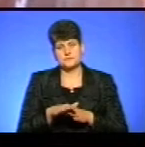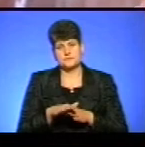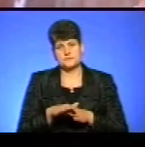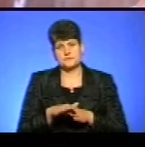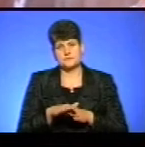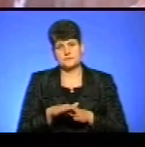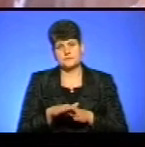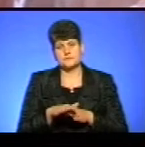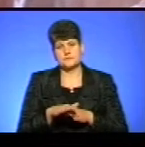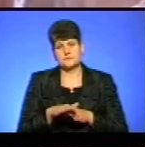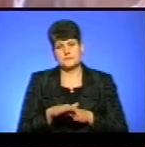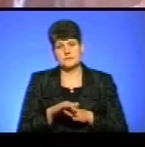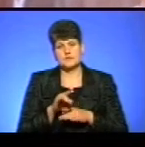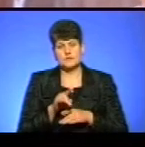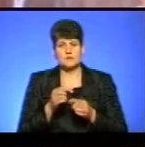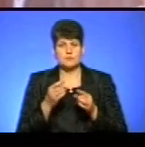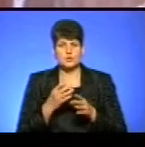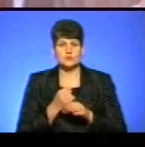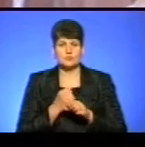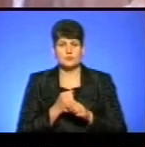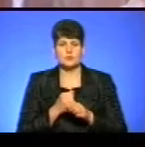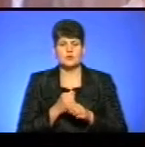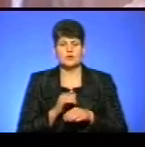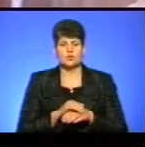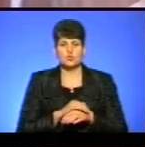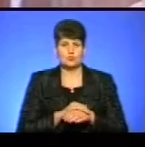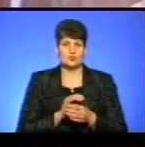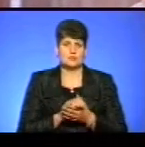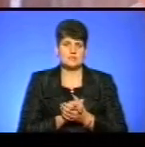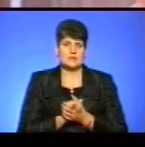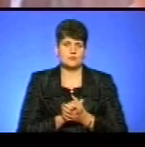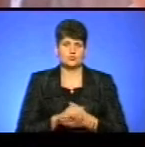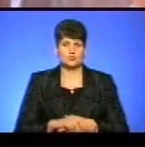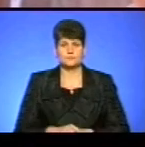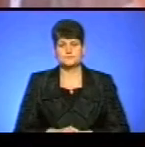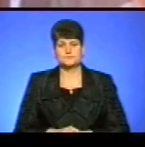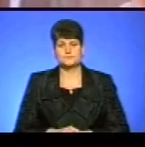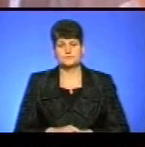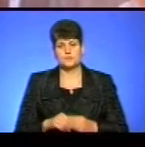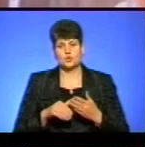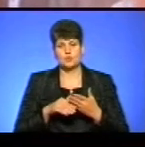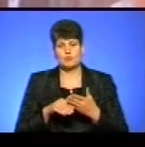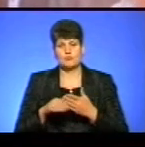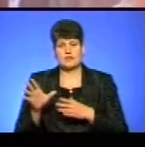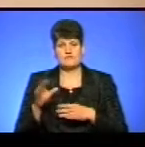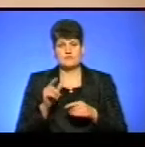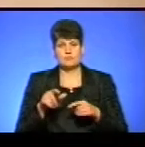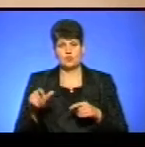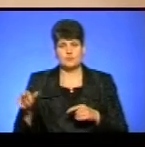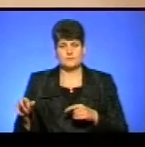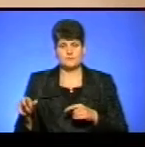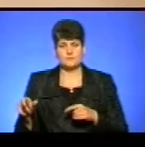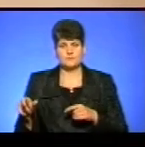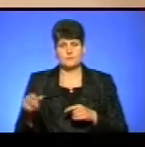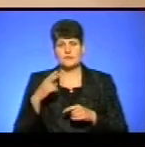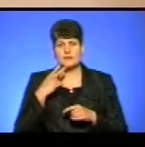Вони просто робили добро і злагоду, і допомагали всім людям. Подившись